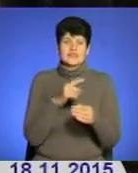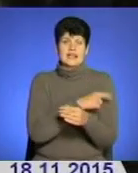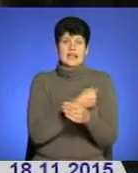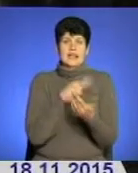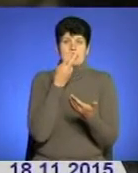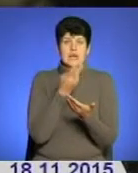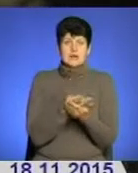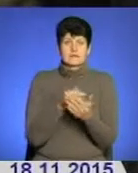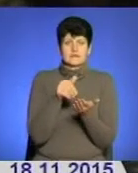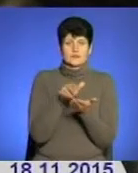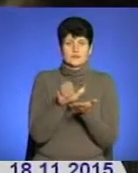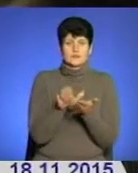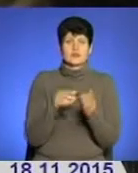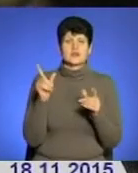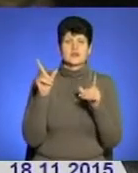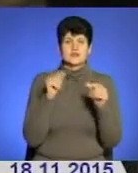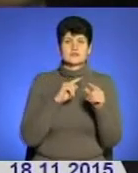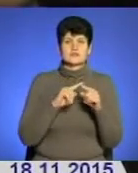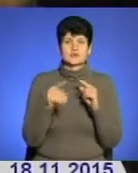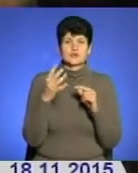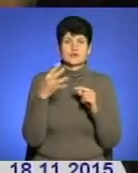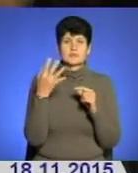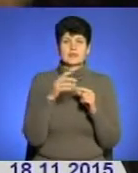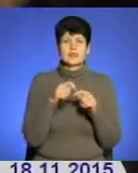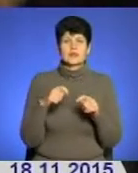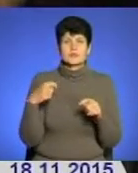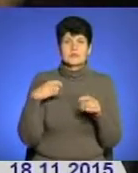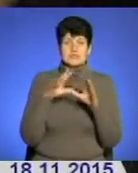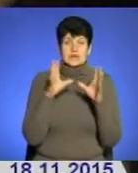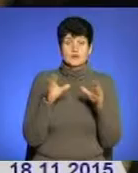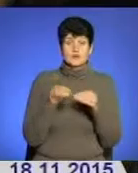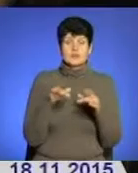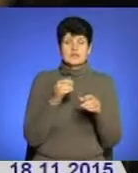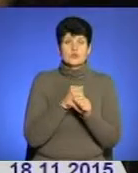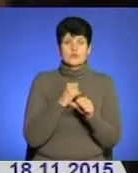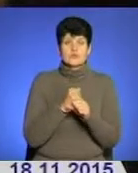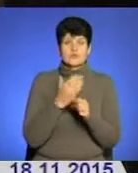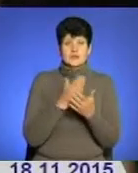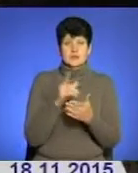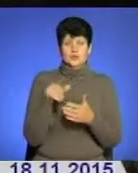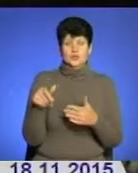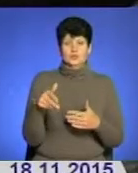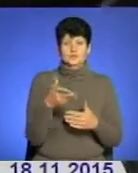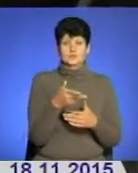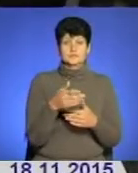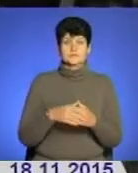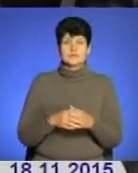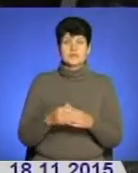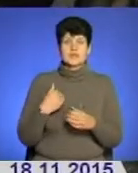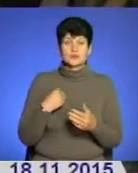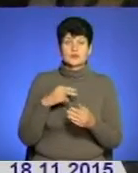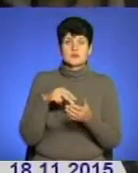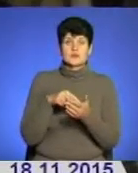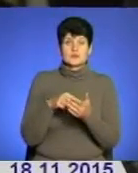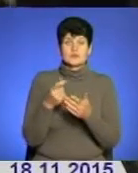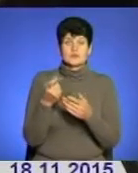швидки 45 кілометрів. Він загально мені ніякої реакції не робив, що є люди на пішоходному переході. Я тут став до